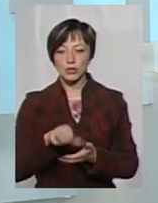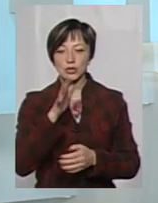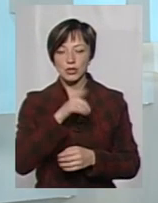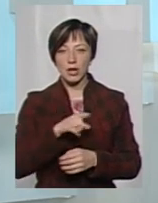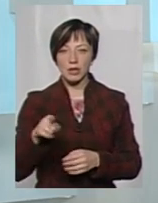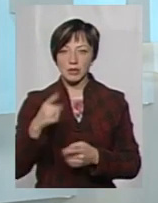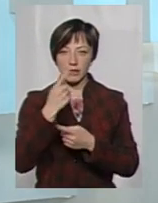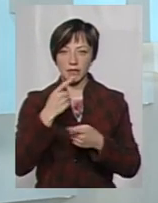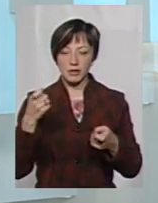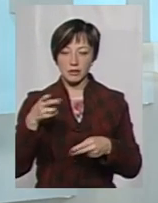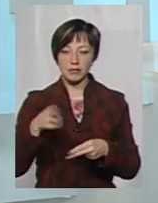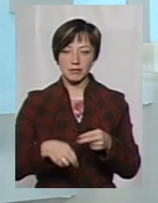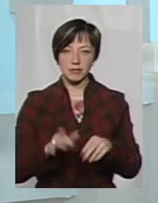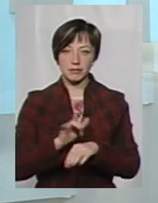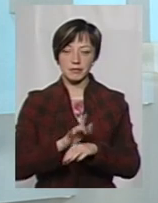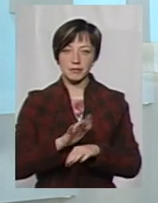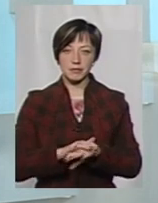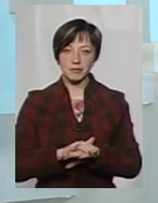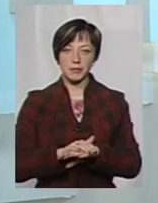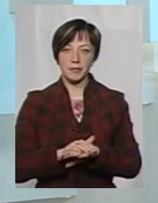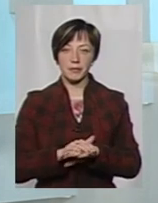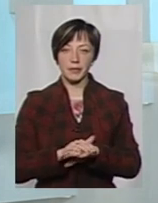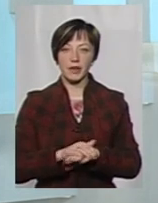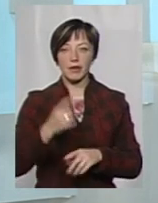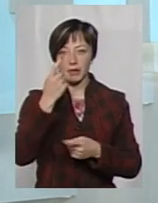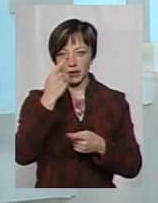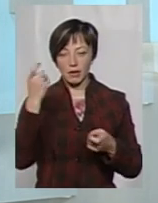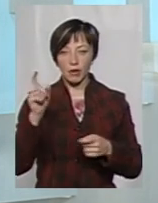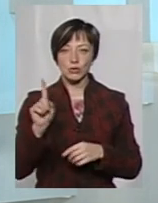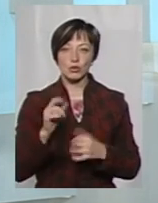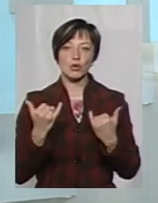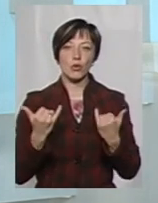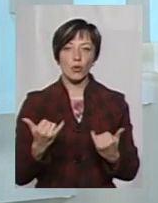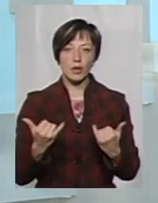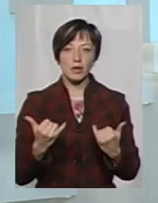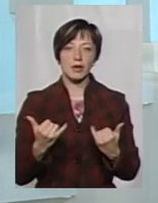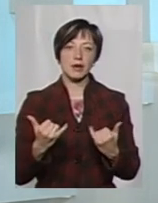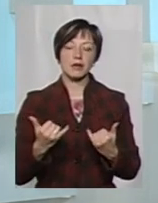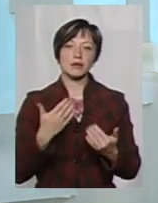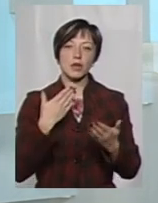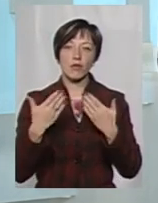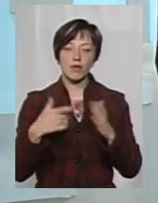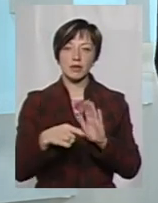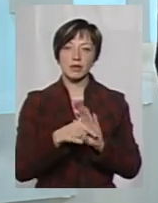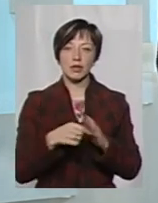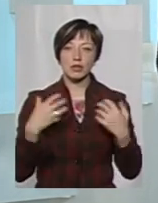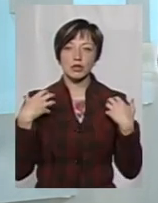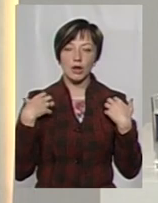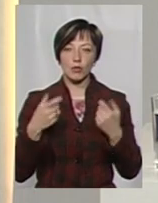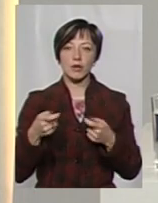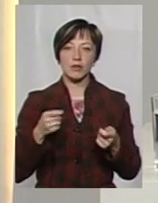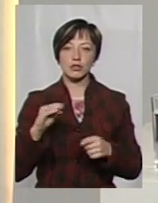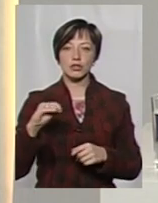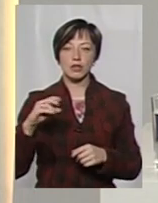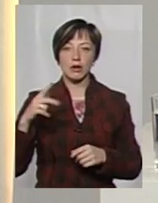Час нашого ефіру добігає кінця. Нагадаю, що сьогодні у «Світах наживо» ми спілкувалися із начальником